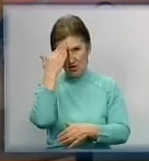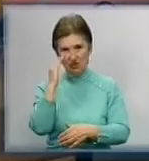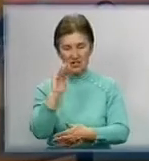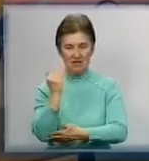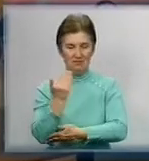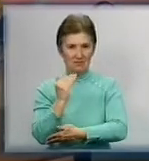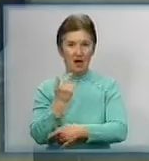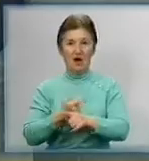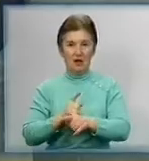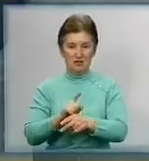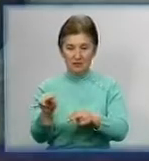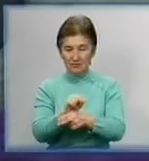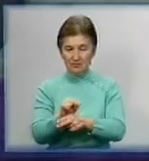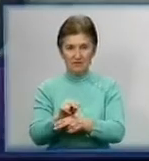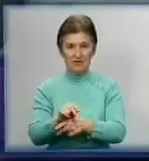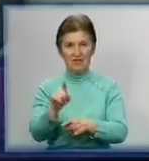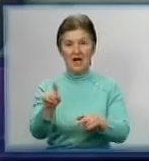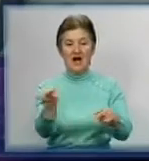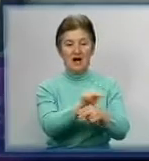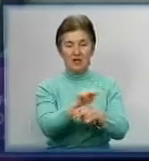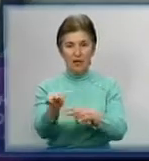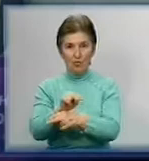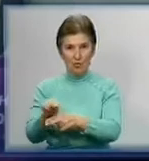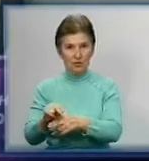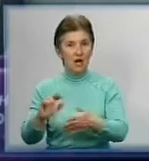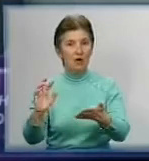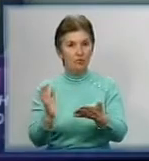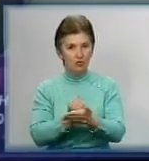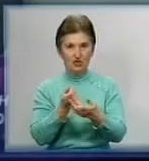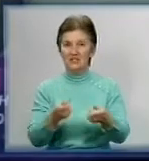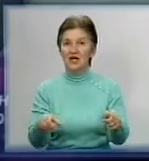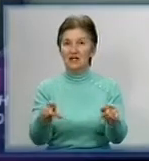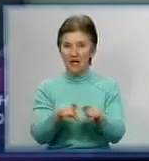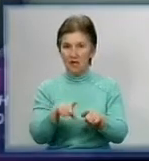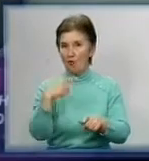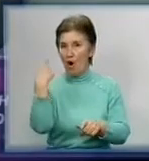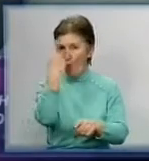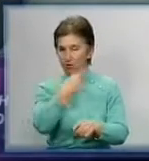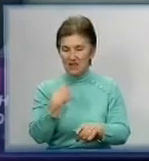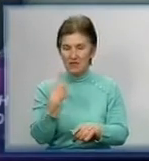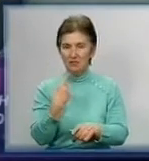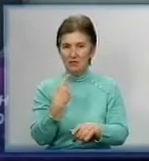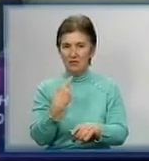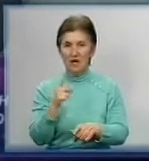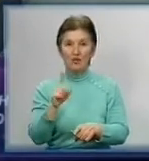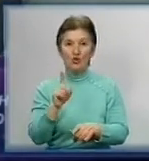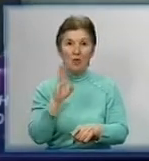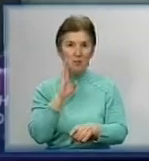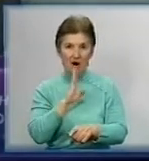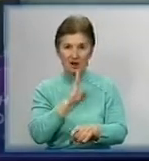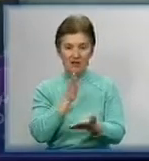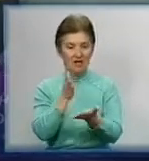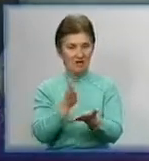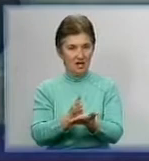виховується за ґратами. Ремонт зробили, виходить таким образом, що мать, знаходящася